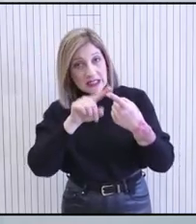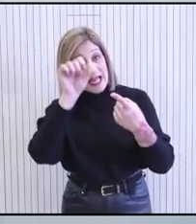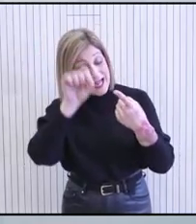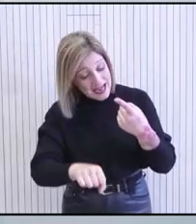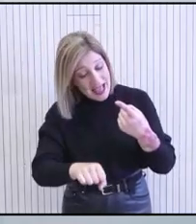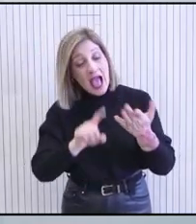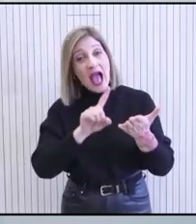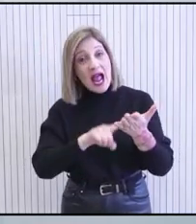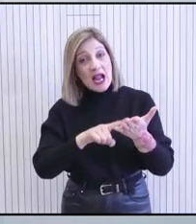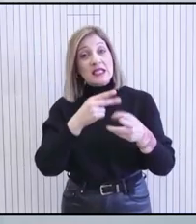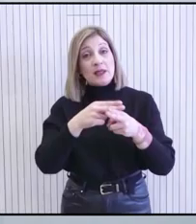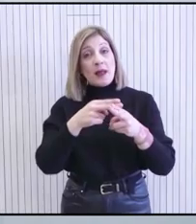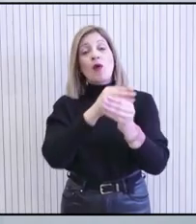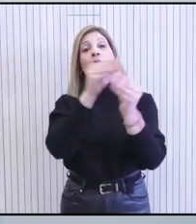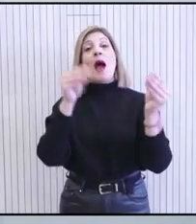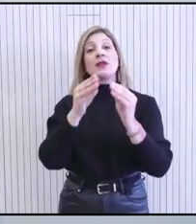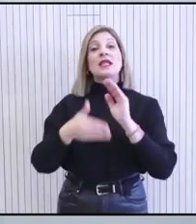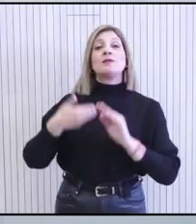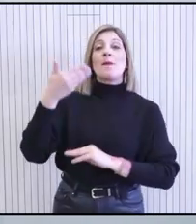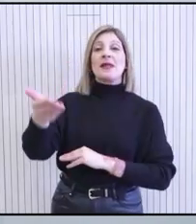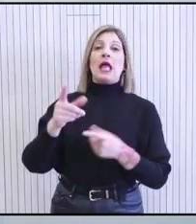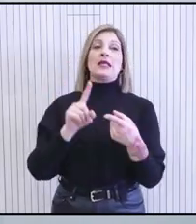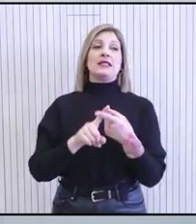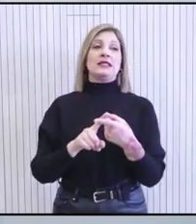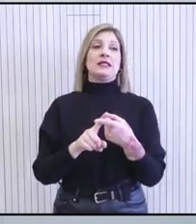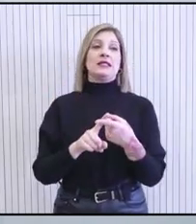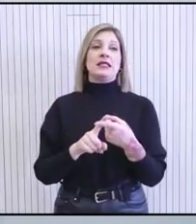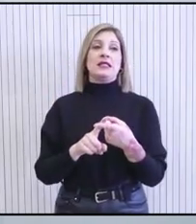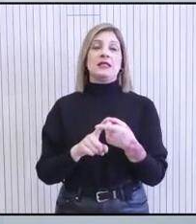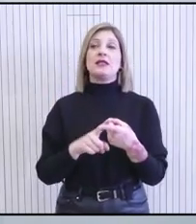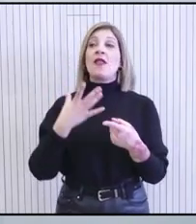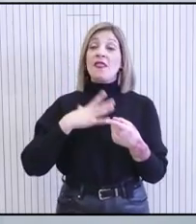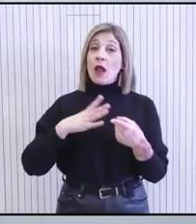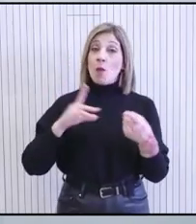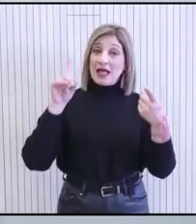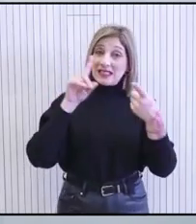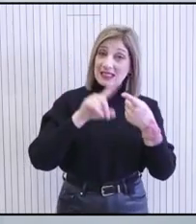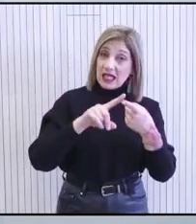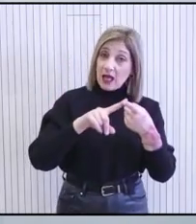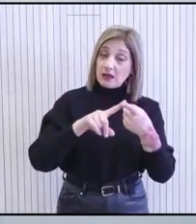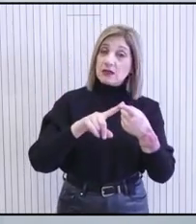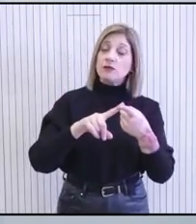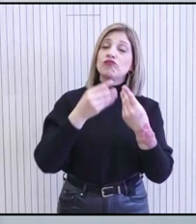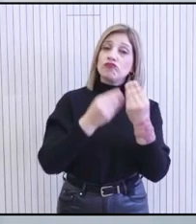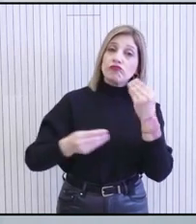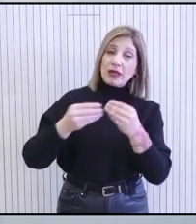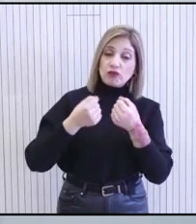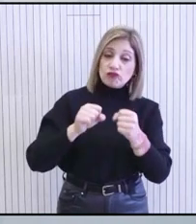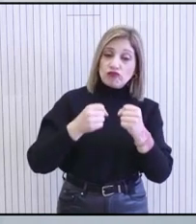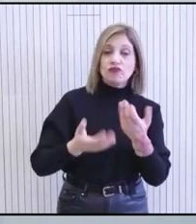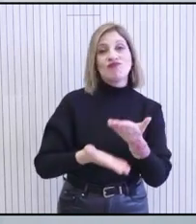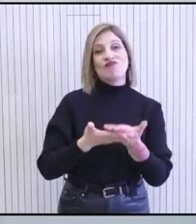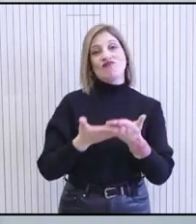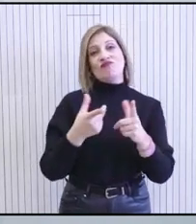θα έχει ως αποτέλεσμα η διευρυμένη συνάντηση. Θέλω μια διευρυμένη συνάντηση, η οποία θα μπορέσει να συμβάλλει στην περαιτέρω κινητικότητα του Κυπριακού.